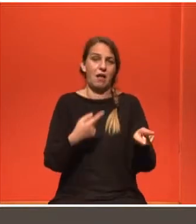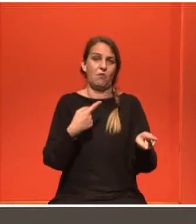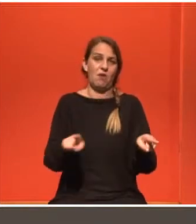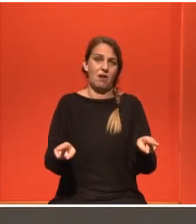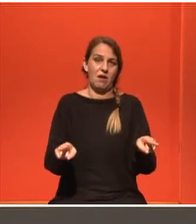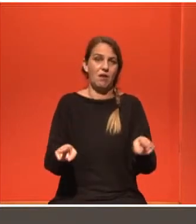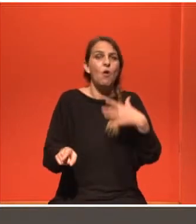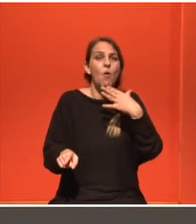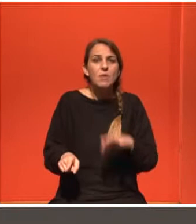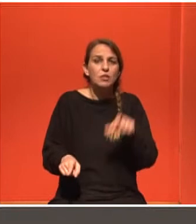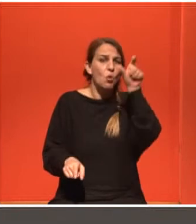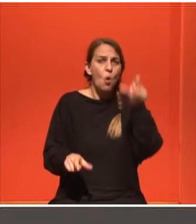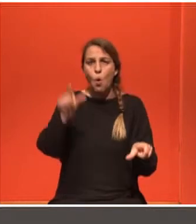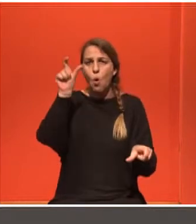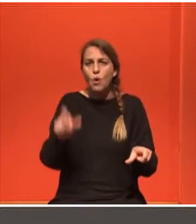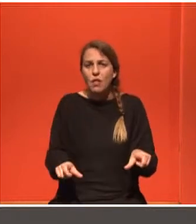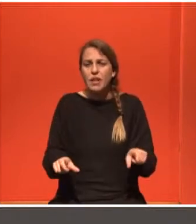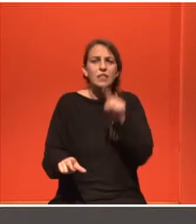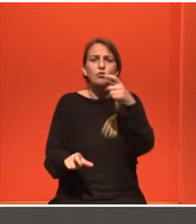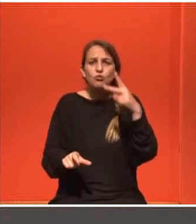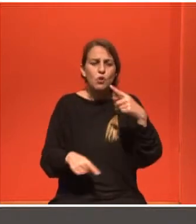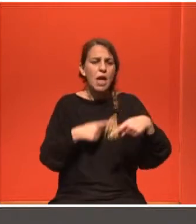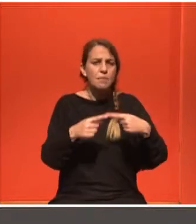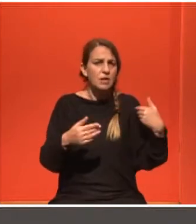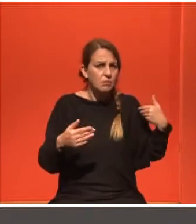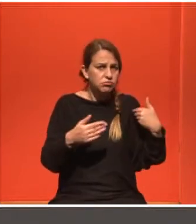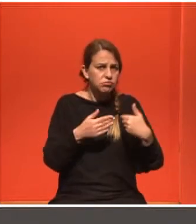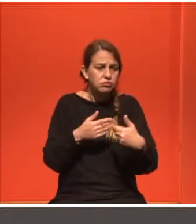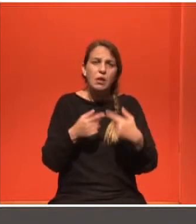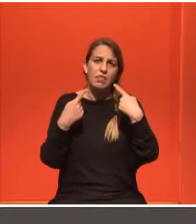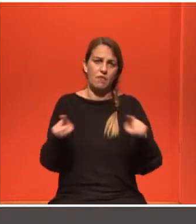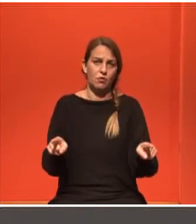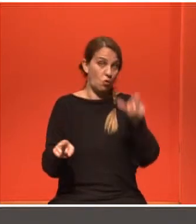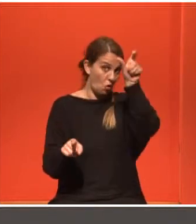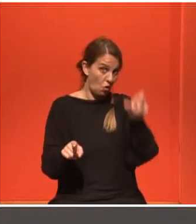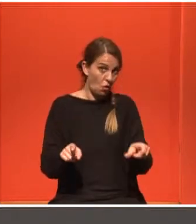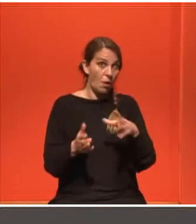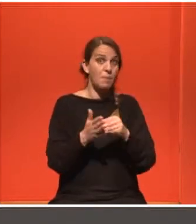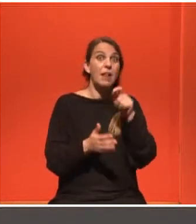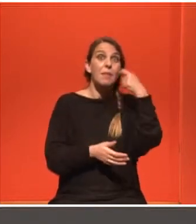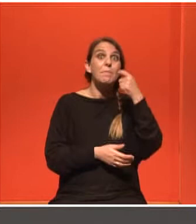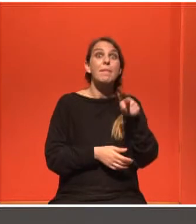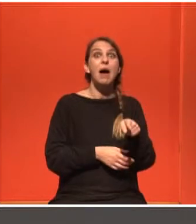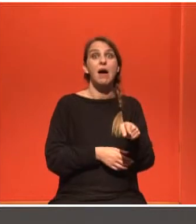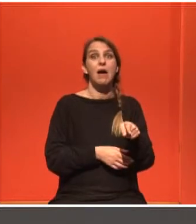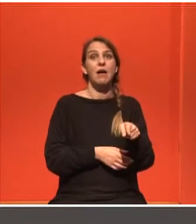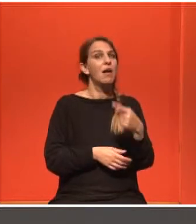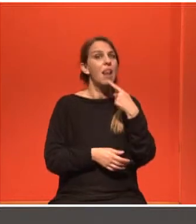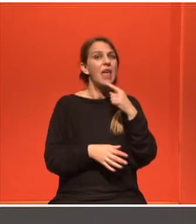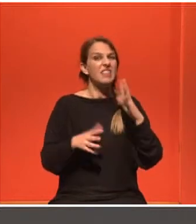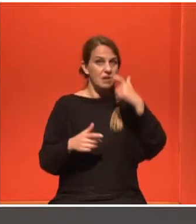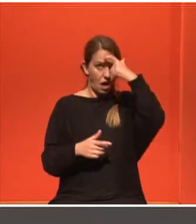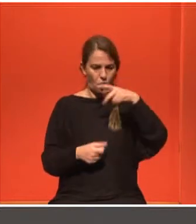να υπερασπιστούν. Εδώ μιλάει και μια μάνα, έτσι. Και λέει δεν θα επιτρέψω να